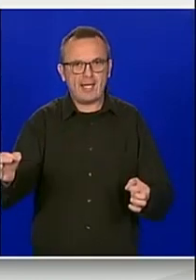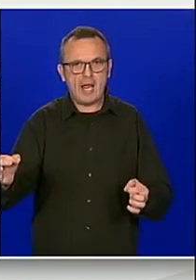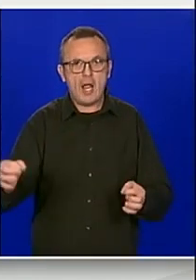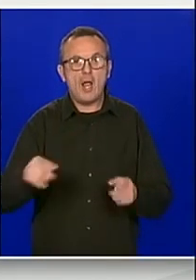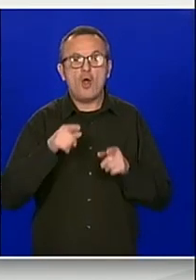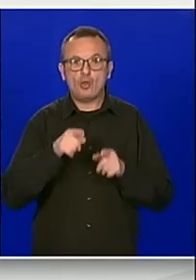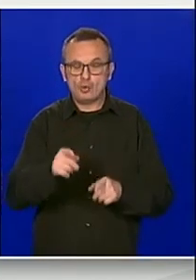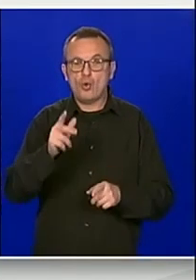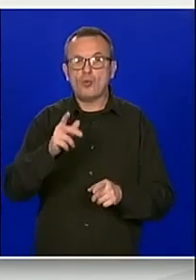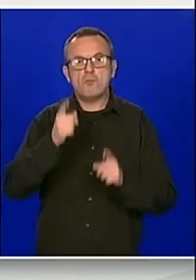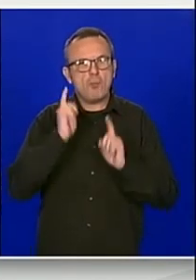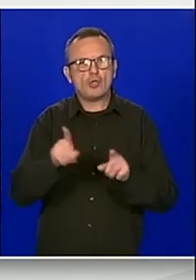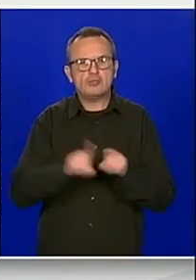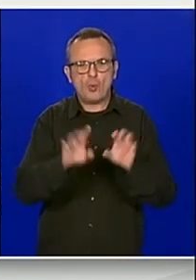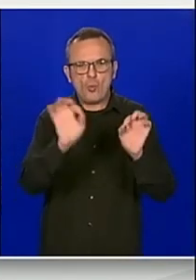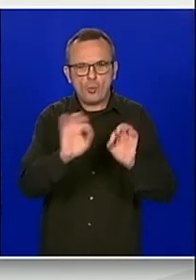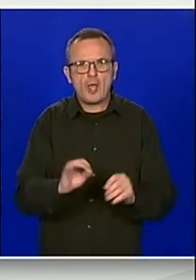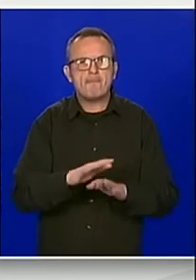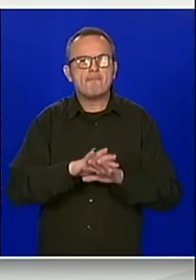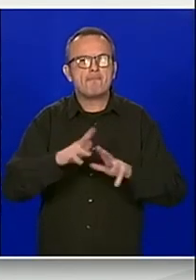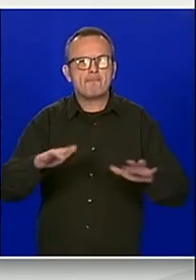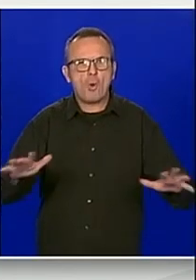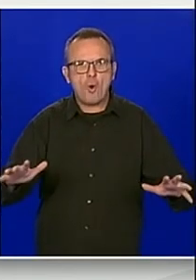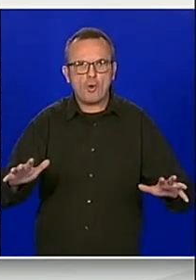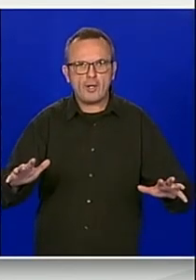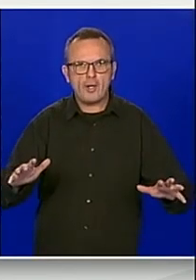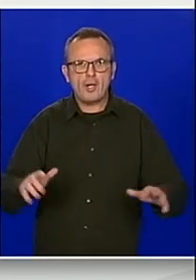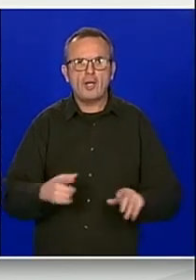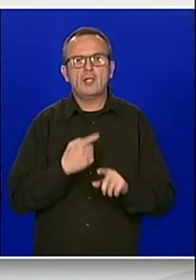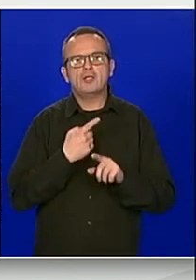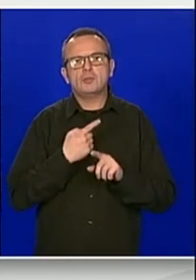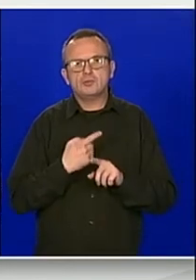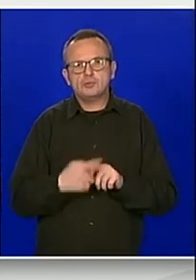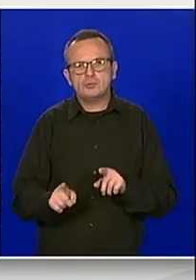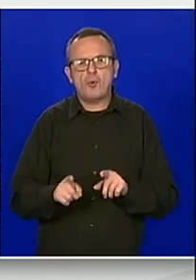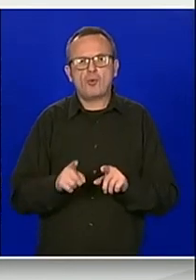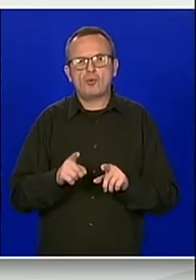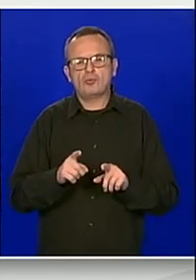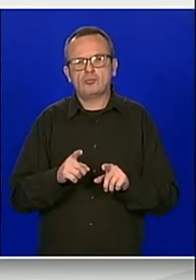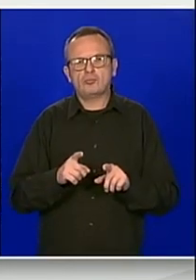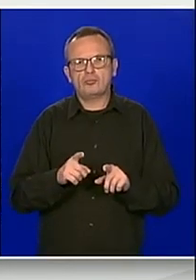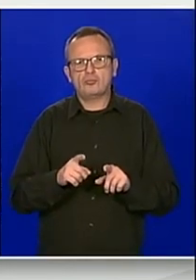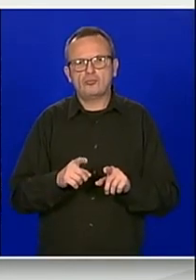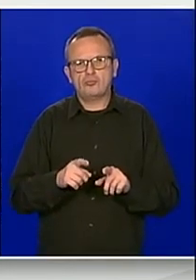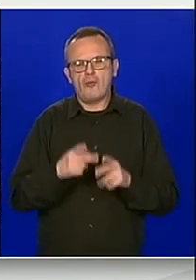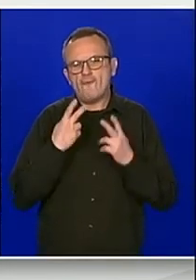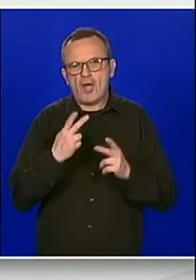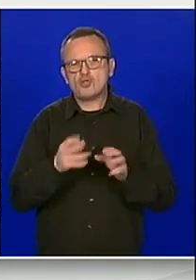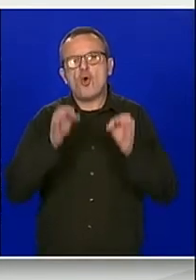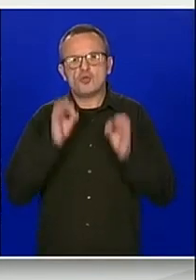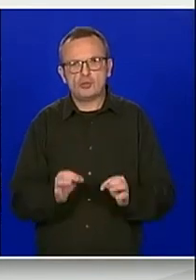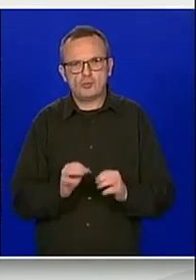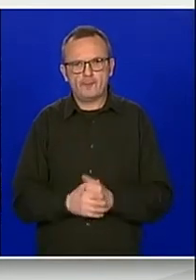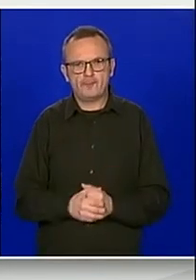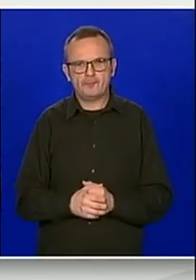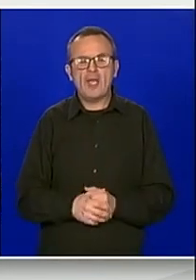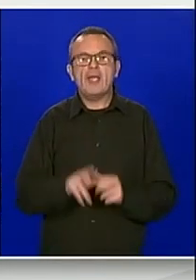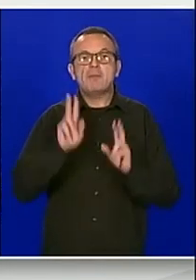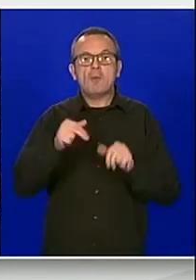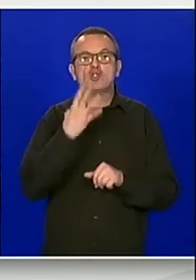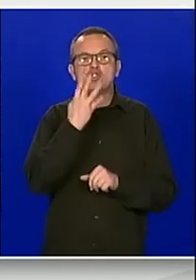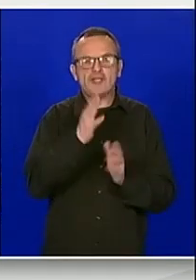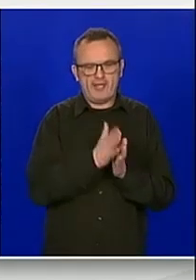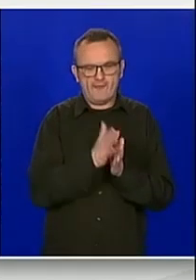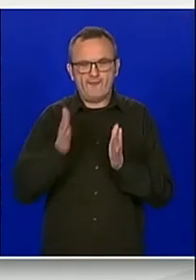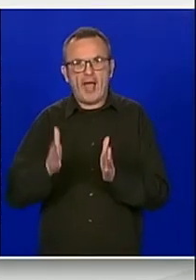zahtijeva uređenje morske obale kako bi se optimizirali troškovi predviđenog zahvata. Izgradnja zahvata je predviđena u četiri faze. Prva